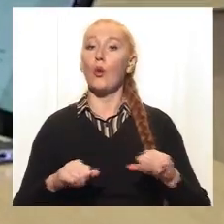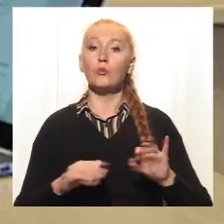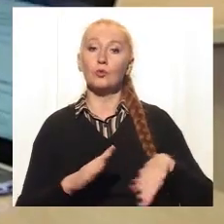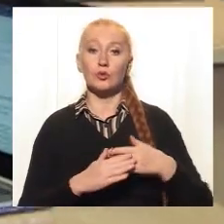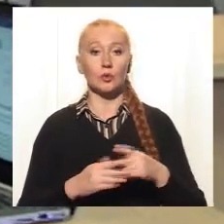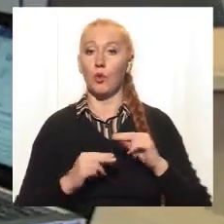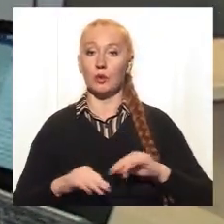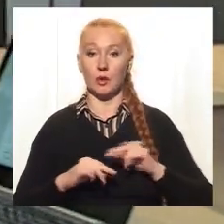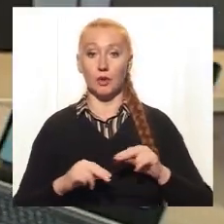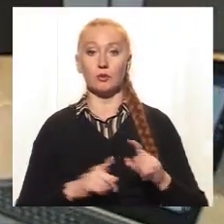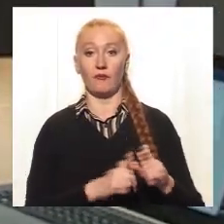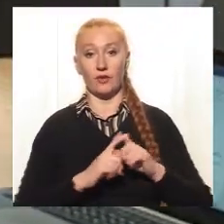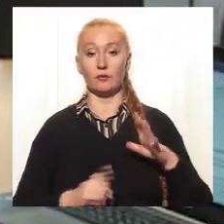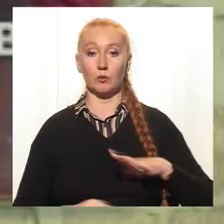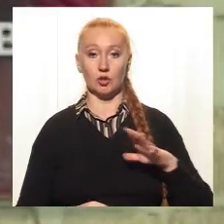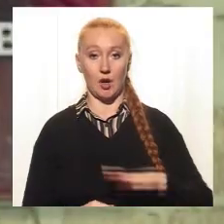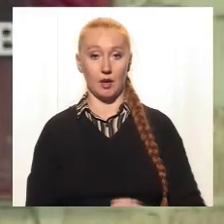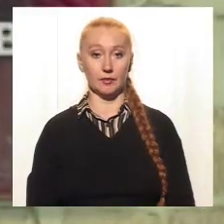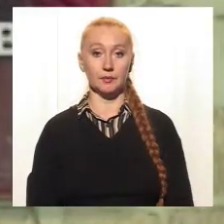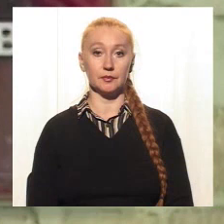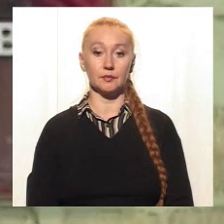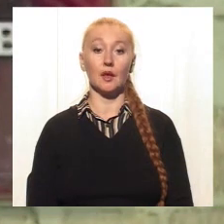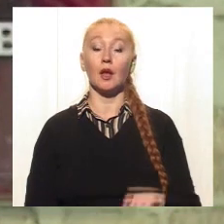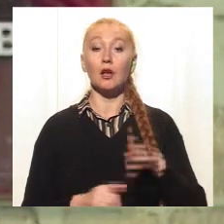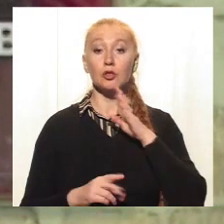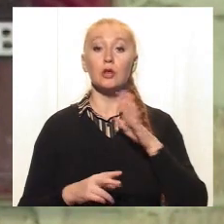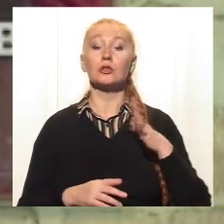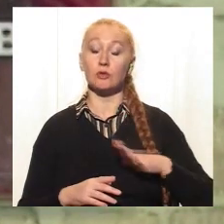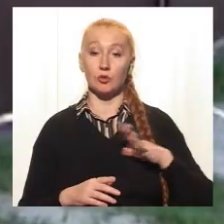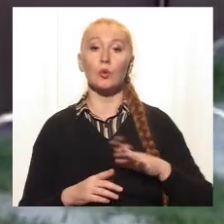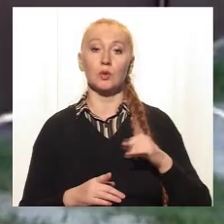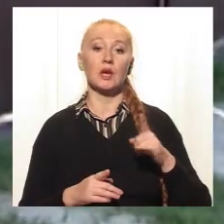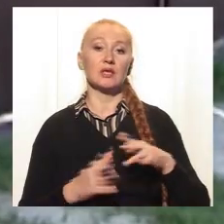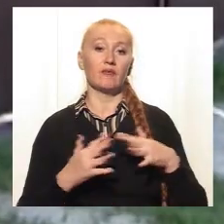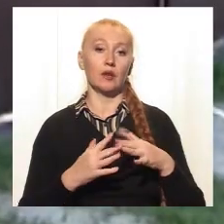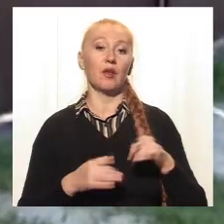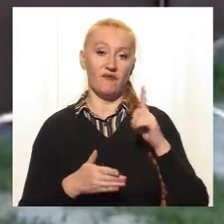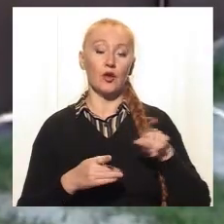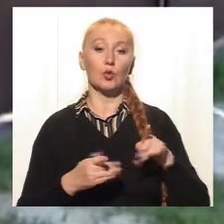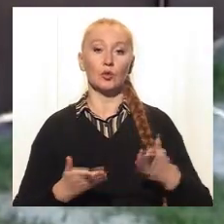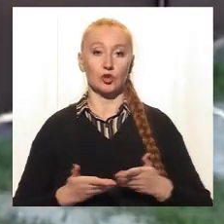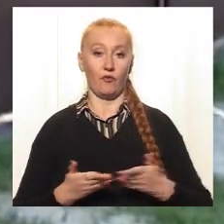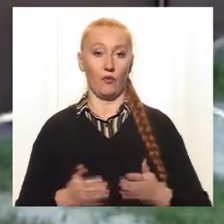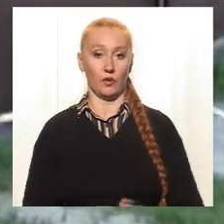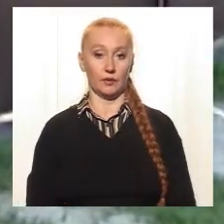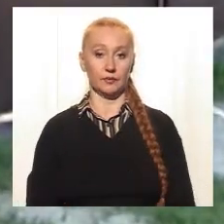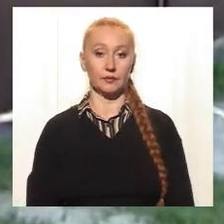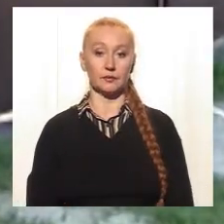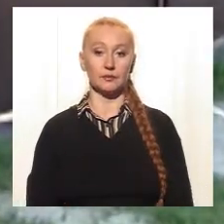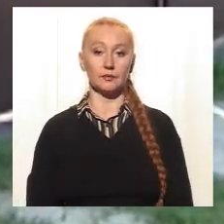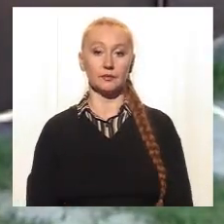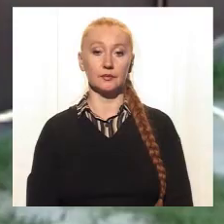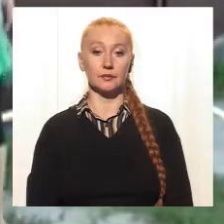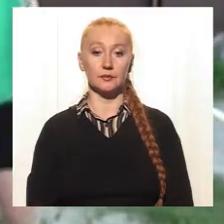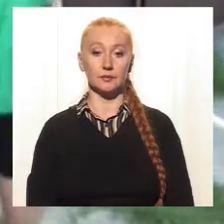досі не працює. Відповіді чекаємо. Ірина Думчик досі жде сина з війни. Вірить, що він живий. Віталій Лисенко, Нікіта Галка. Новини на